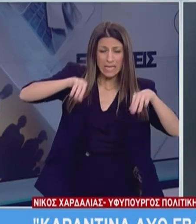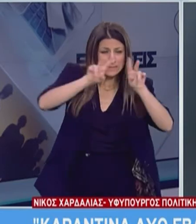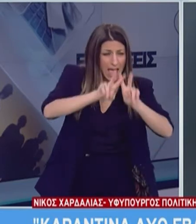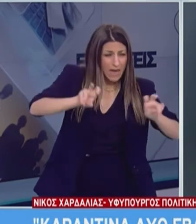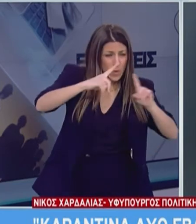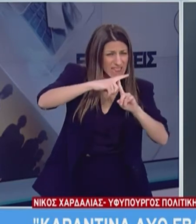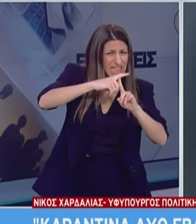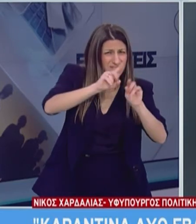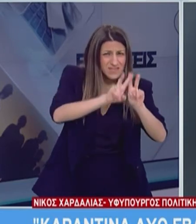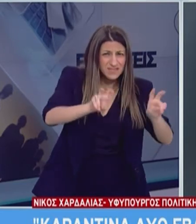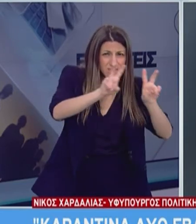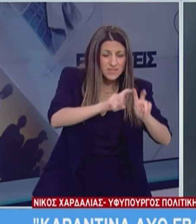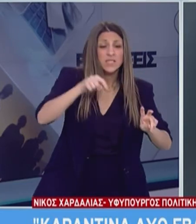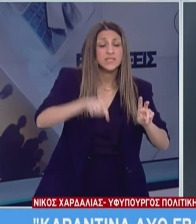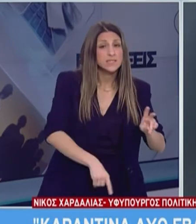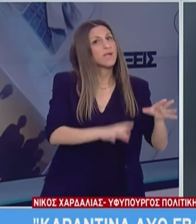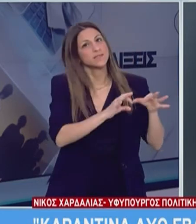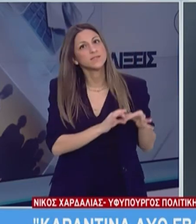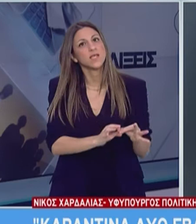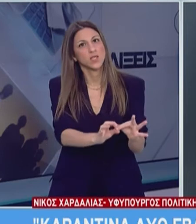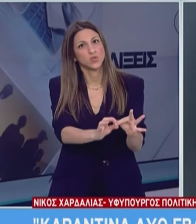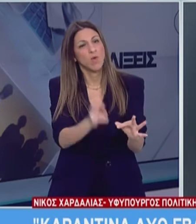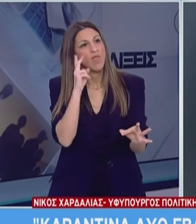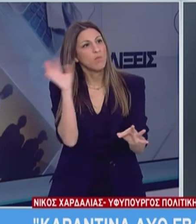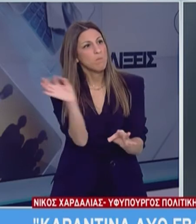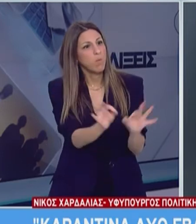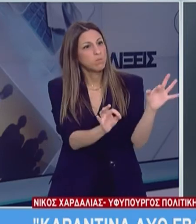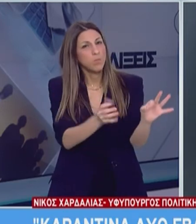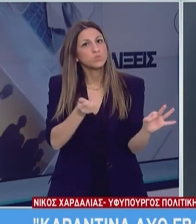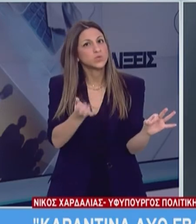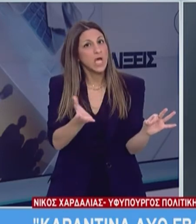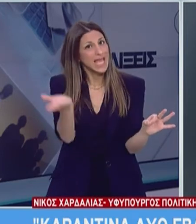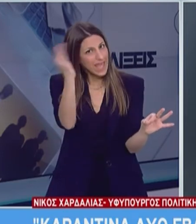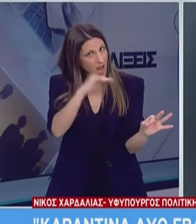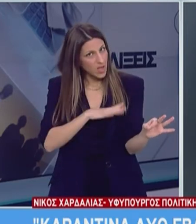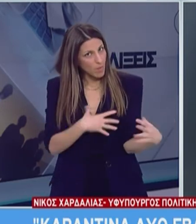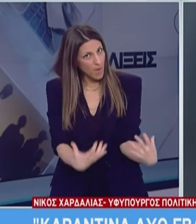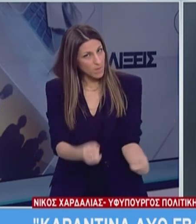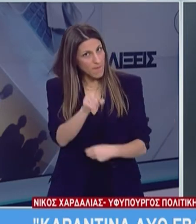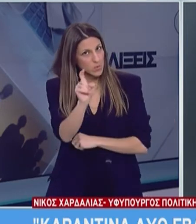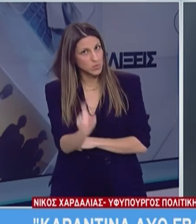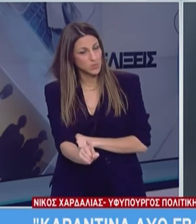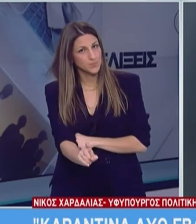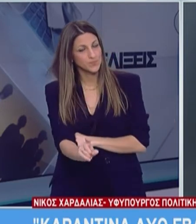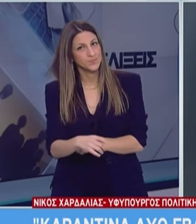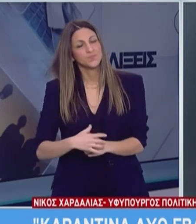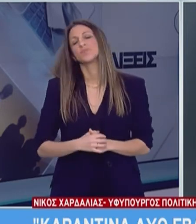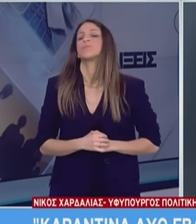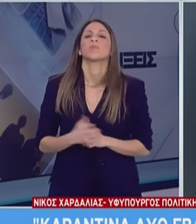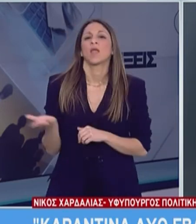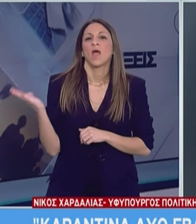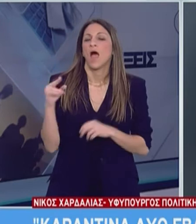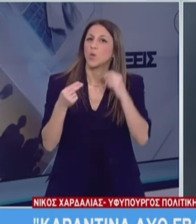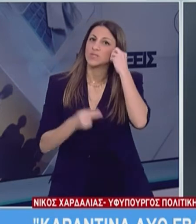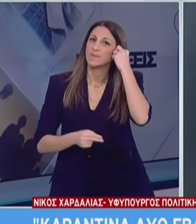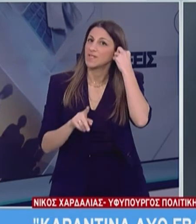με στόχο την πλήρη αποτύπωση και καταγραφή της επίπτωσης συνόσου στον πληθυσμό της δομής. Εξίσου σημαντικό